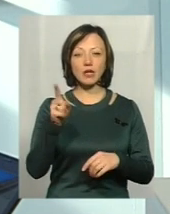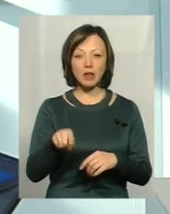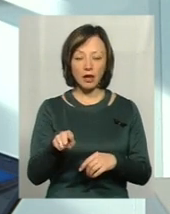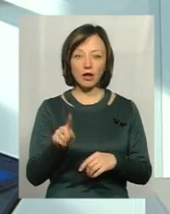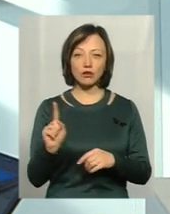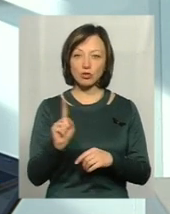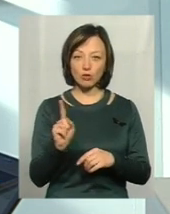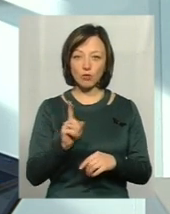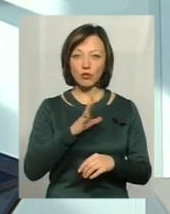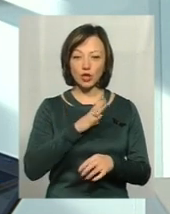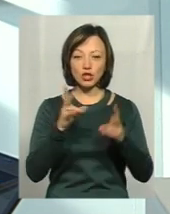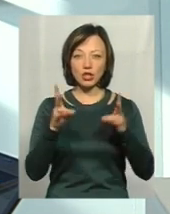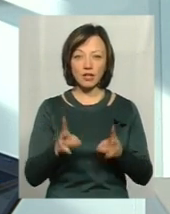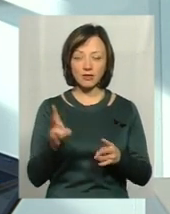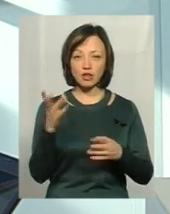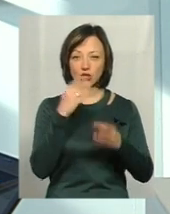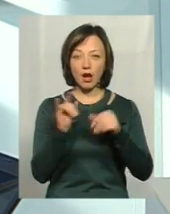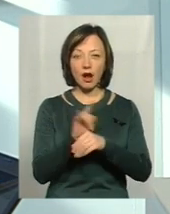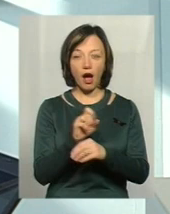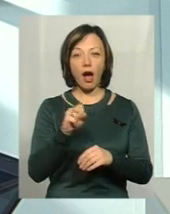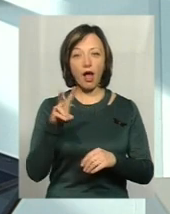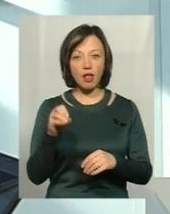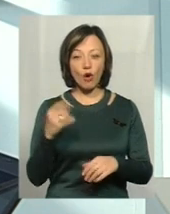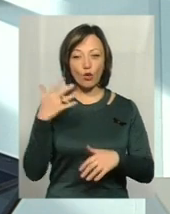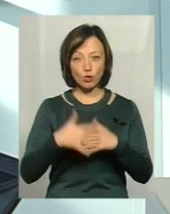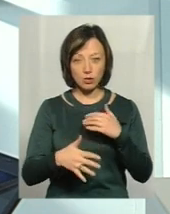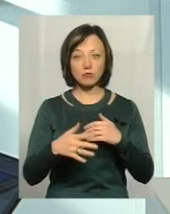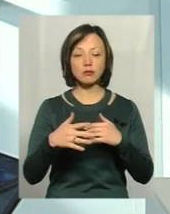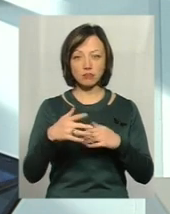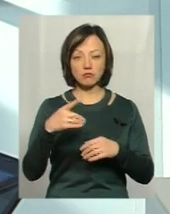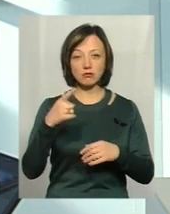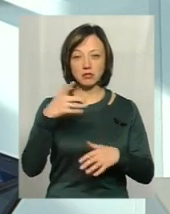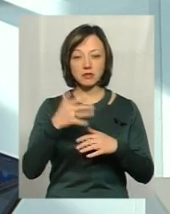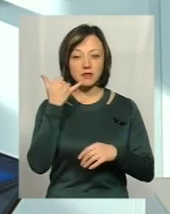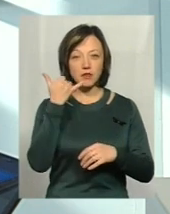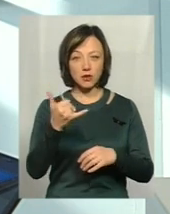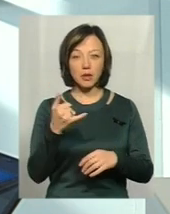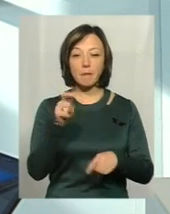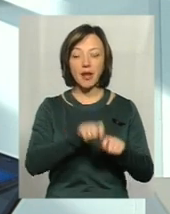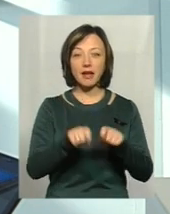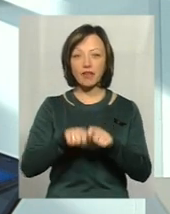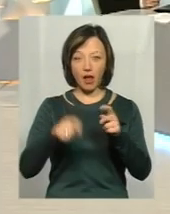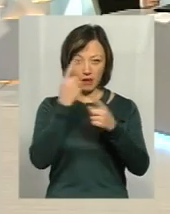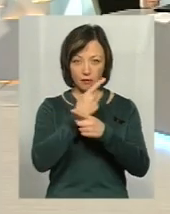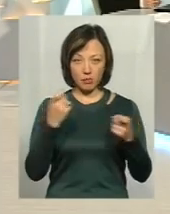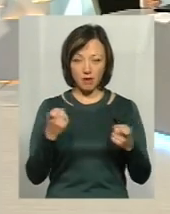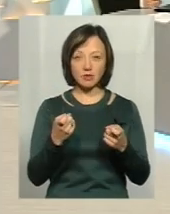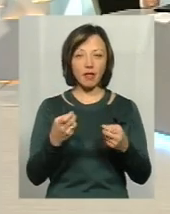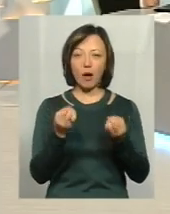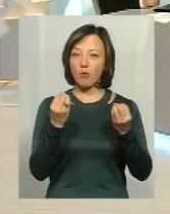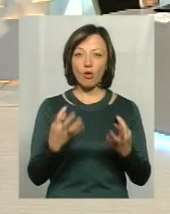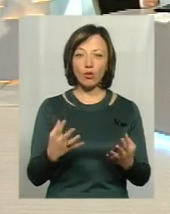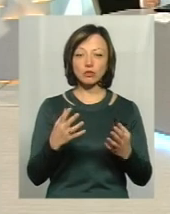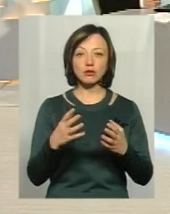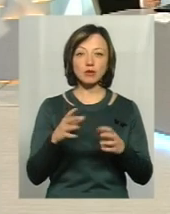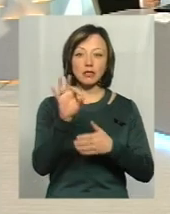були жертвами шахрайства, але вони вже свідомо підійшли до тих дзвінків і вони перевіряли інформацію. Так, вже не просто